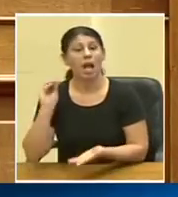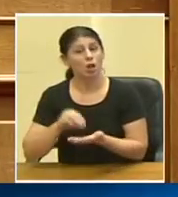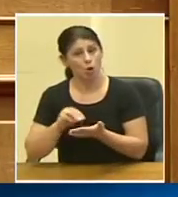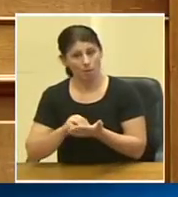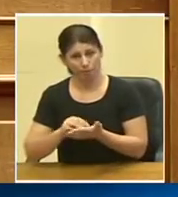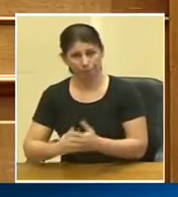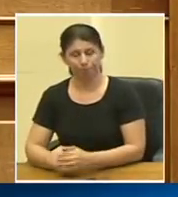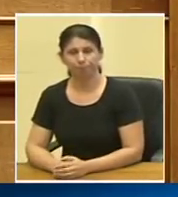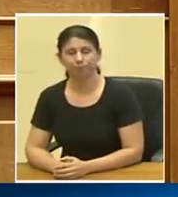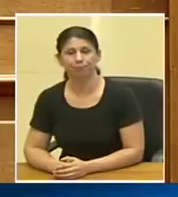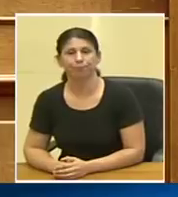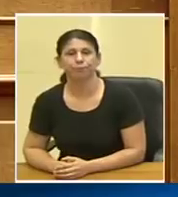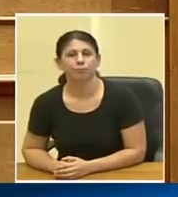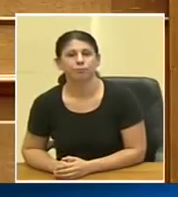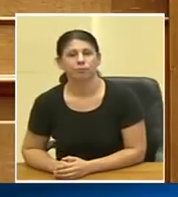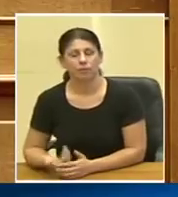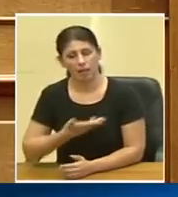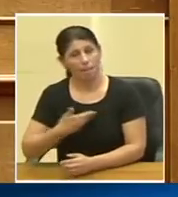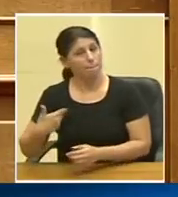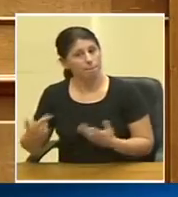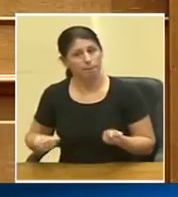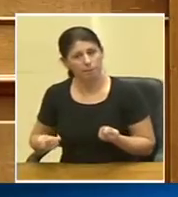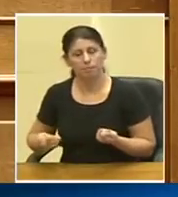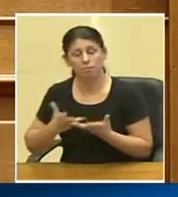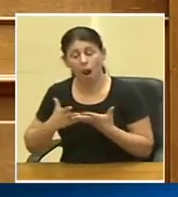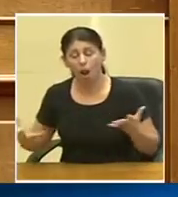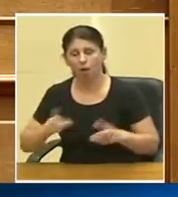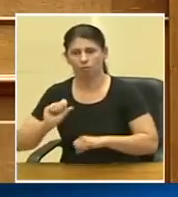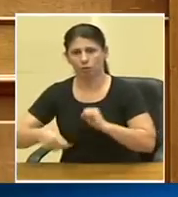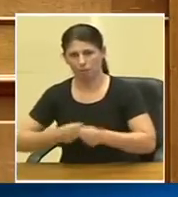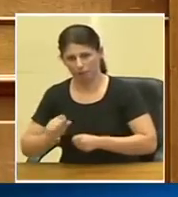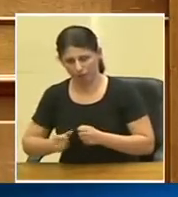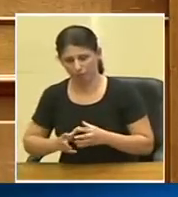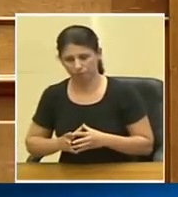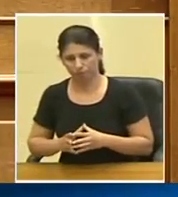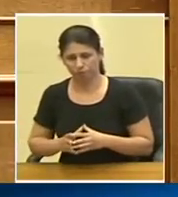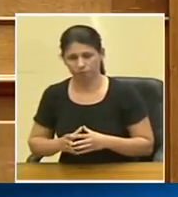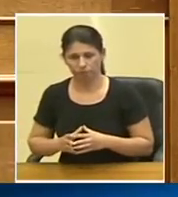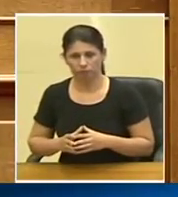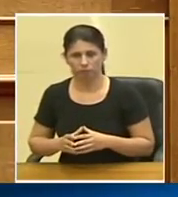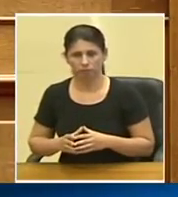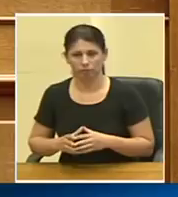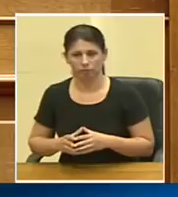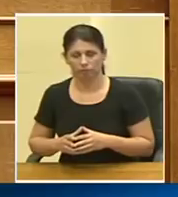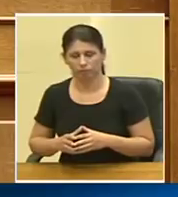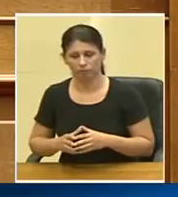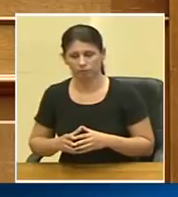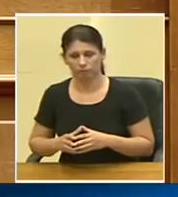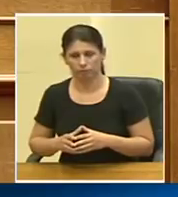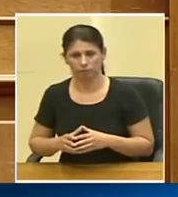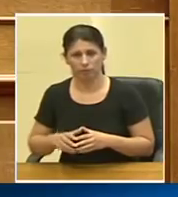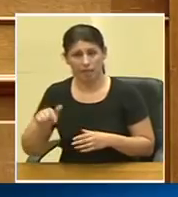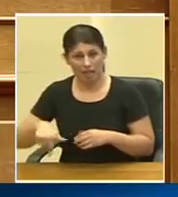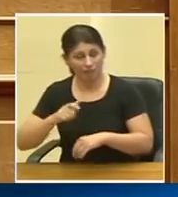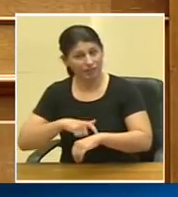επίσης πριν εμείς κάναμε μια τεράστια προσπάθεια μια τεράστια προσπάθεια σε σχέση και αυτή τη στιγμή